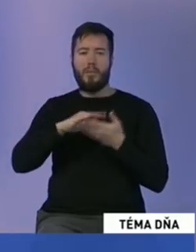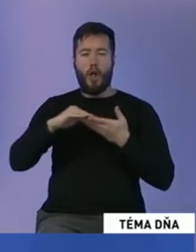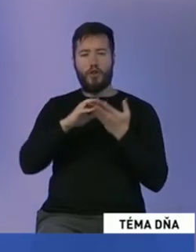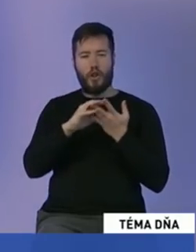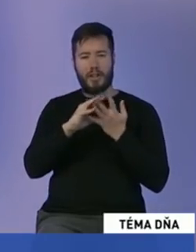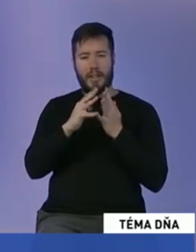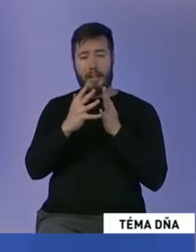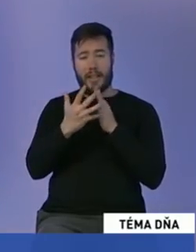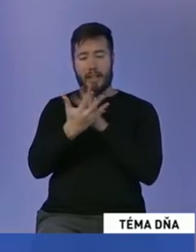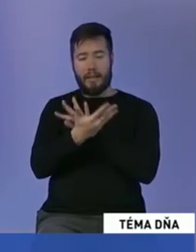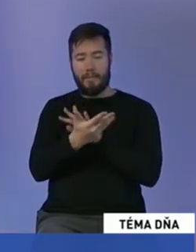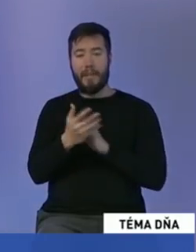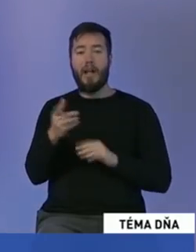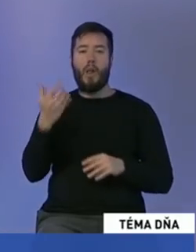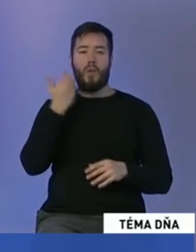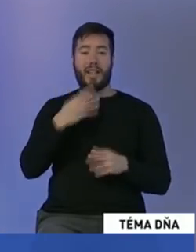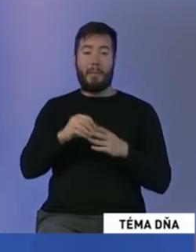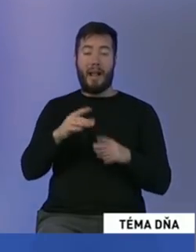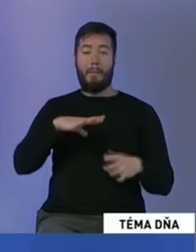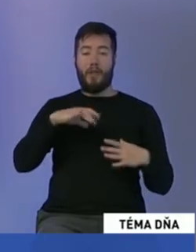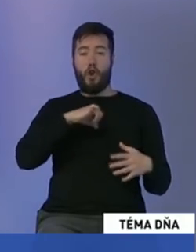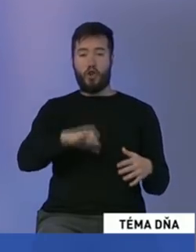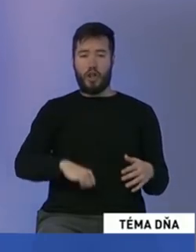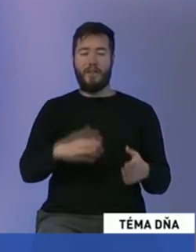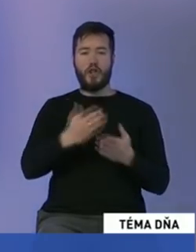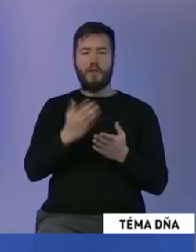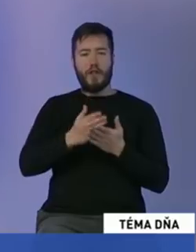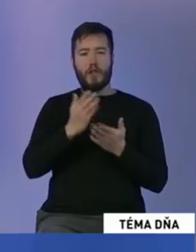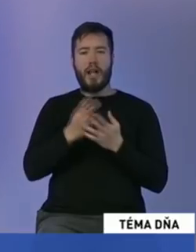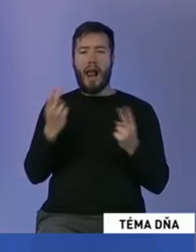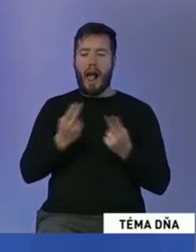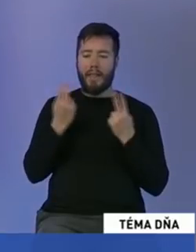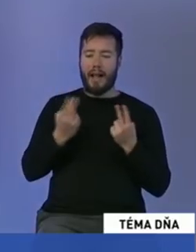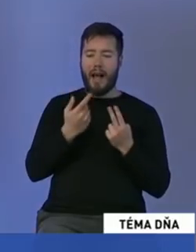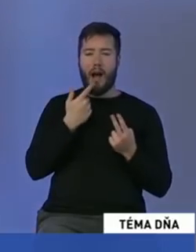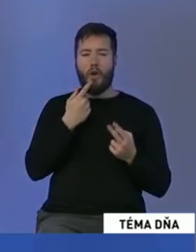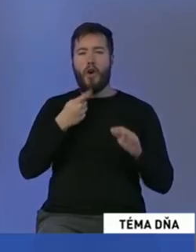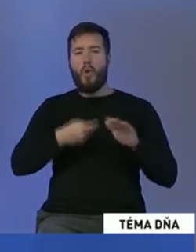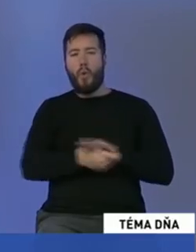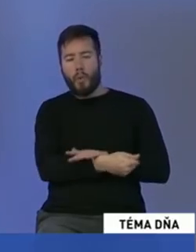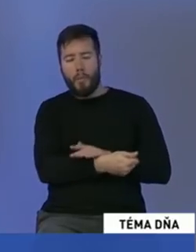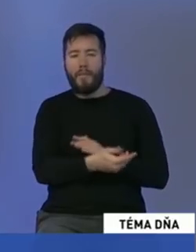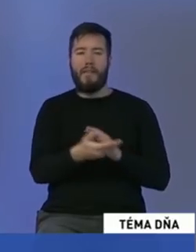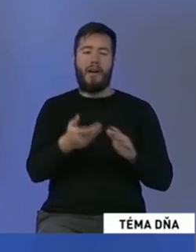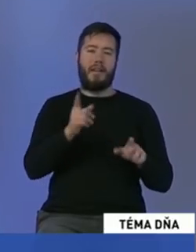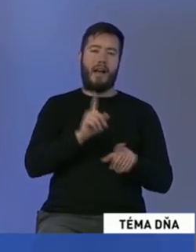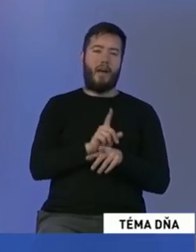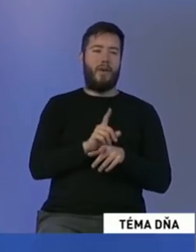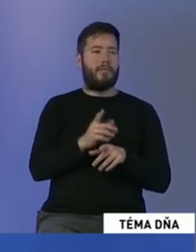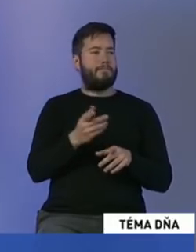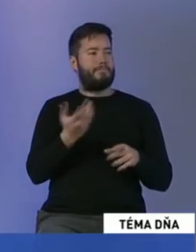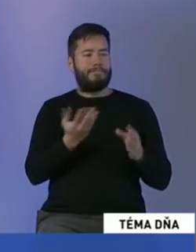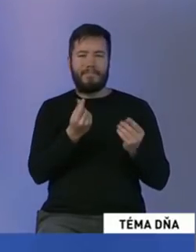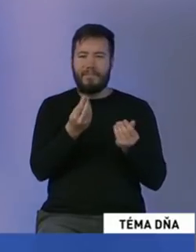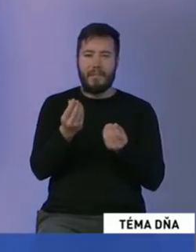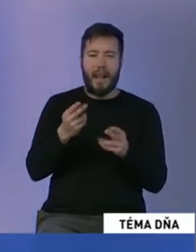takým ľudia, ako pán Kočner, vždy hľadali priestor, ako korumpovať, ako nachádzať